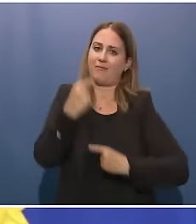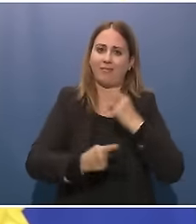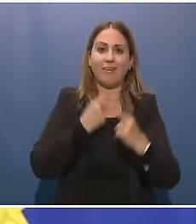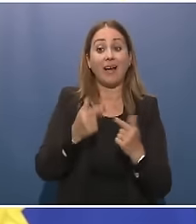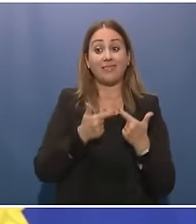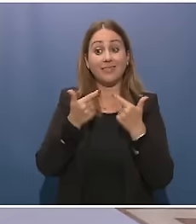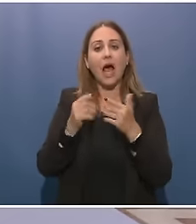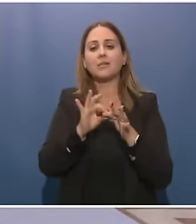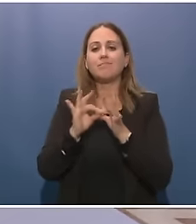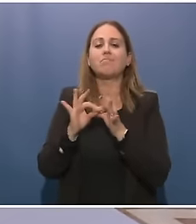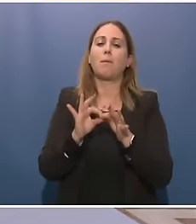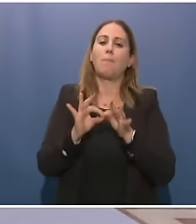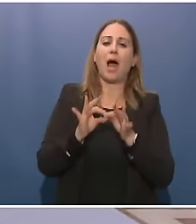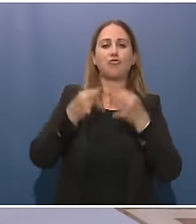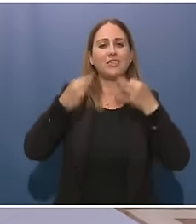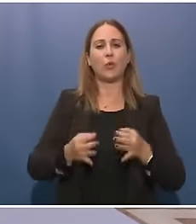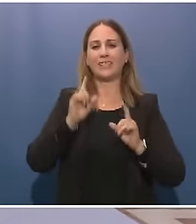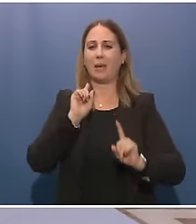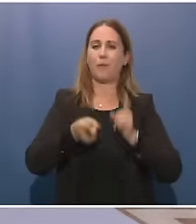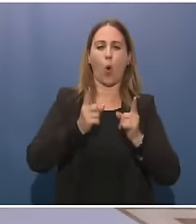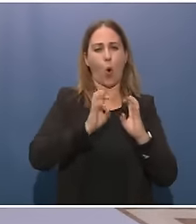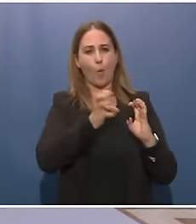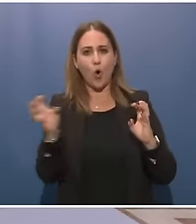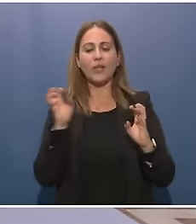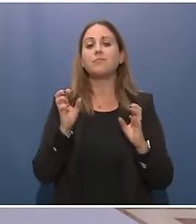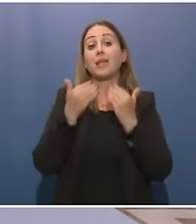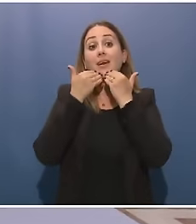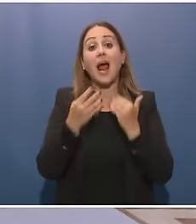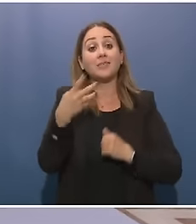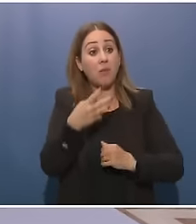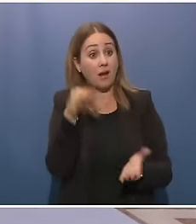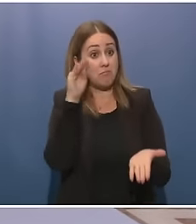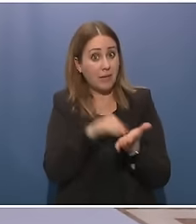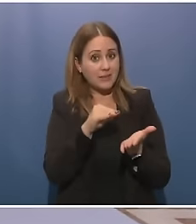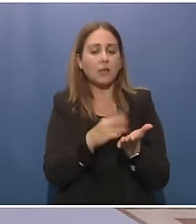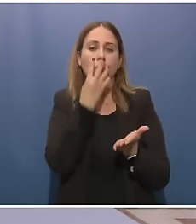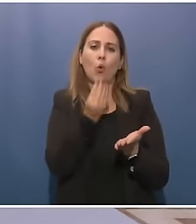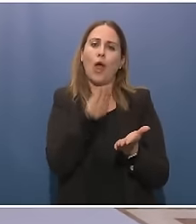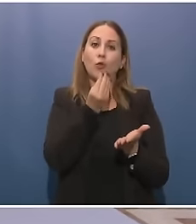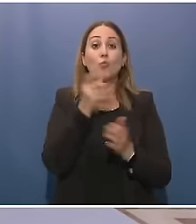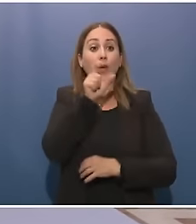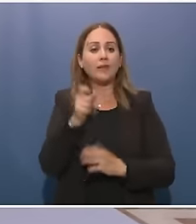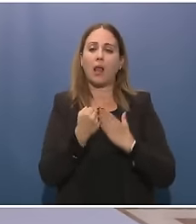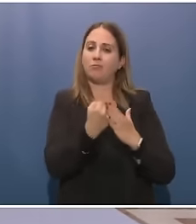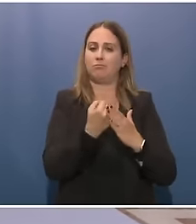davvero Mark per essere qui e ancora in bocca al lupo e puoi sempre contare sul sostegno dell'Italia.